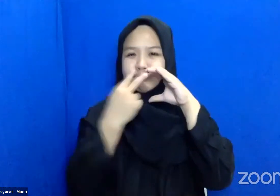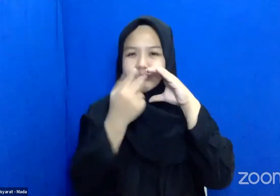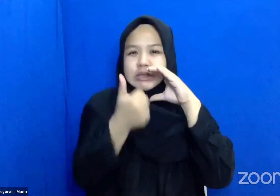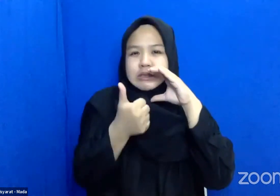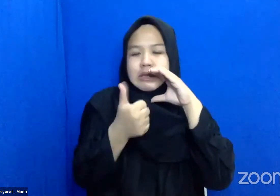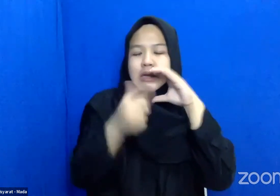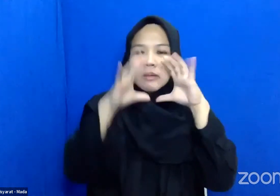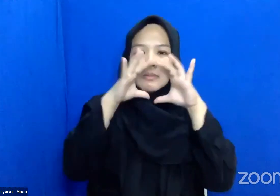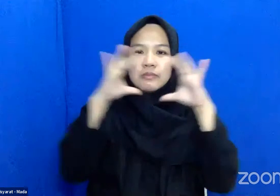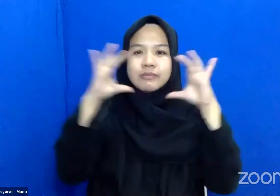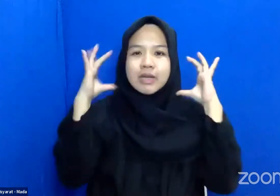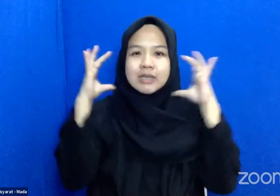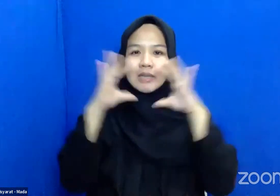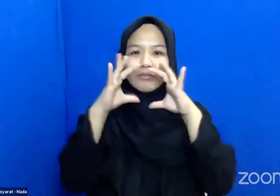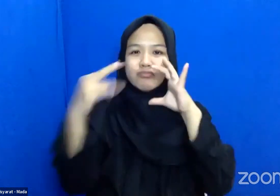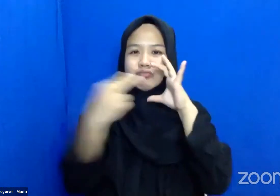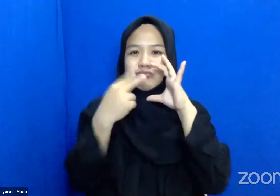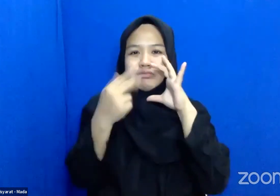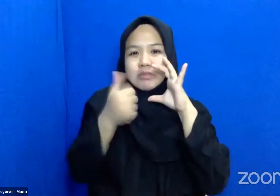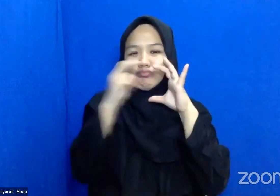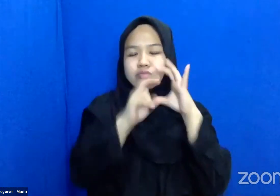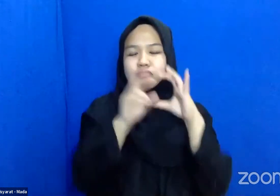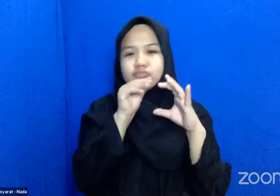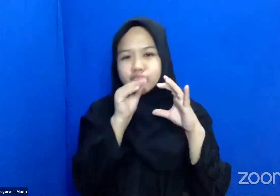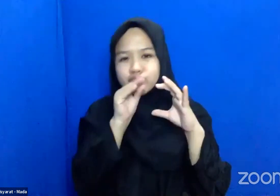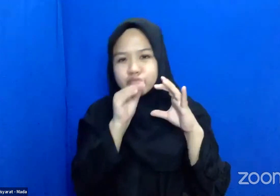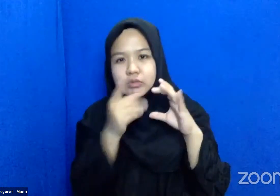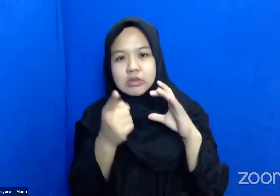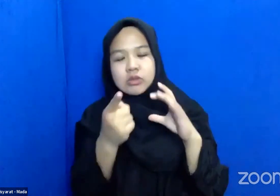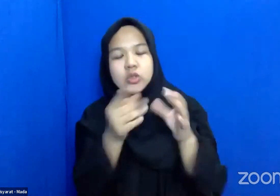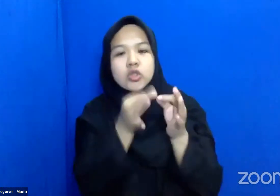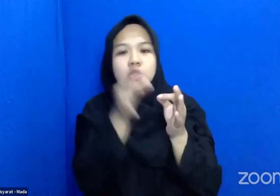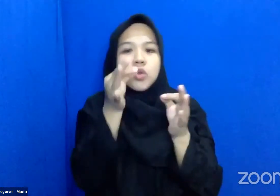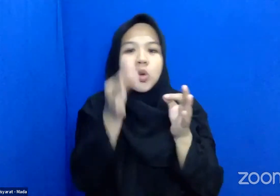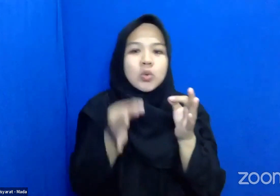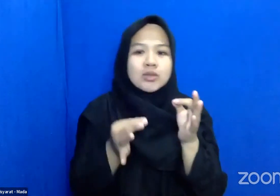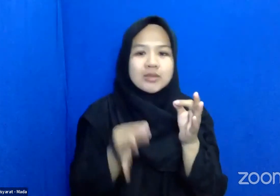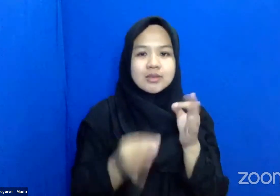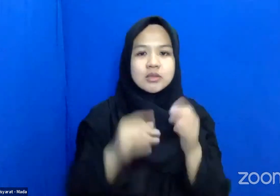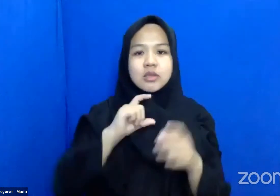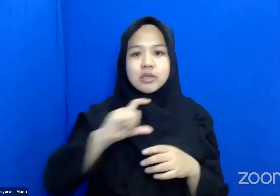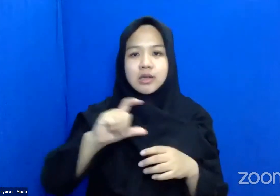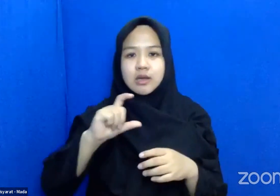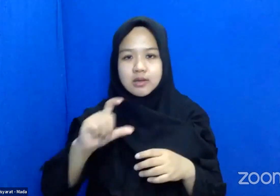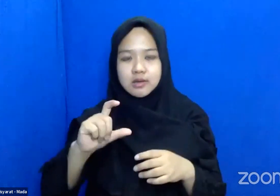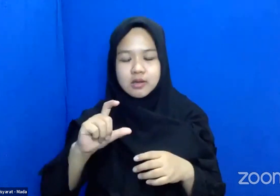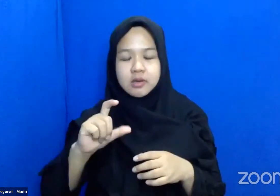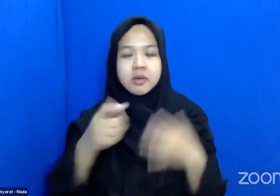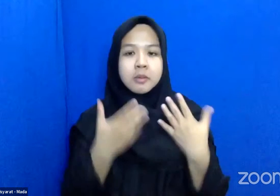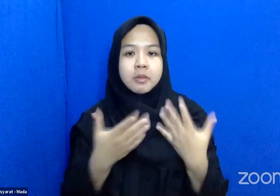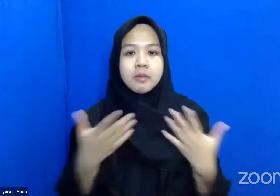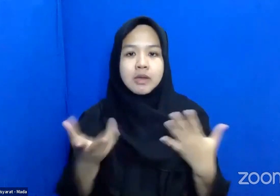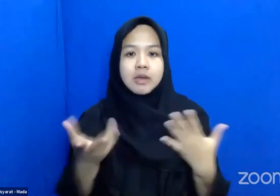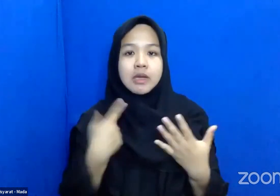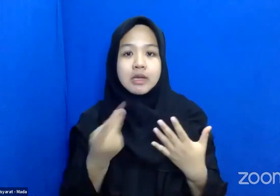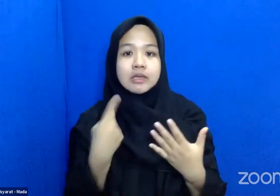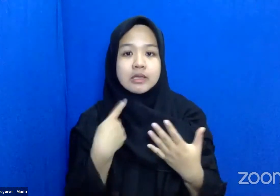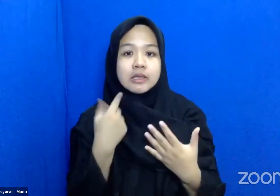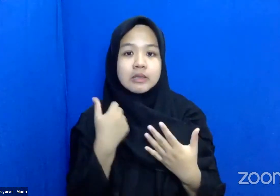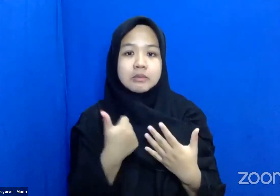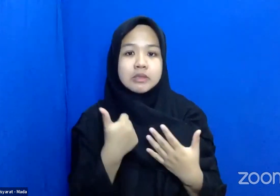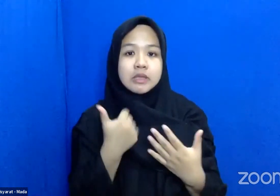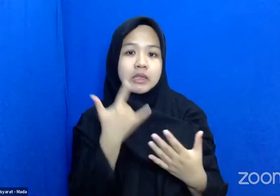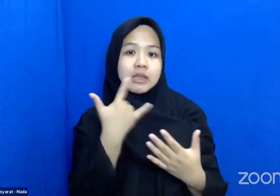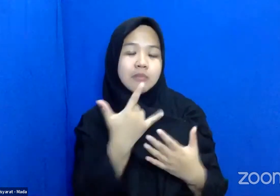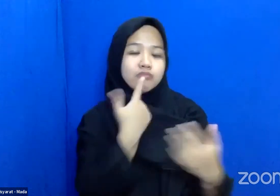Masker Seperti Itu Satu Solusi Atau Salah Satu Cara Juga Bagaimana Kita Tetap